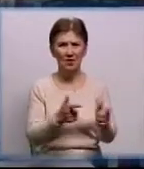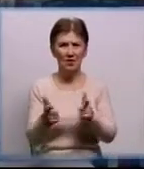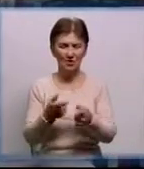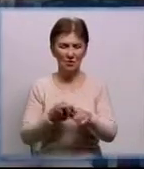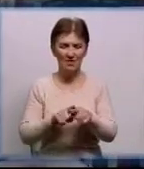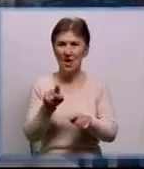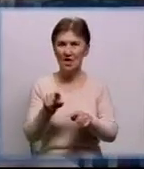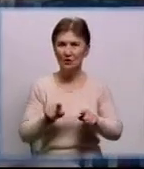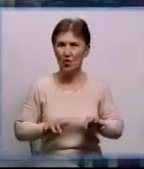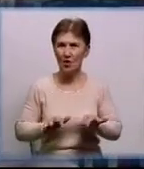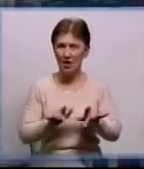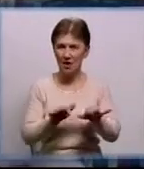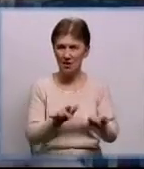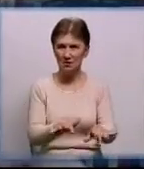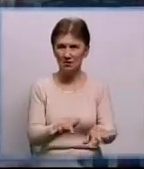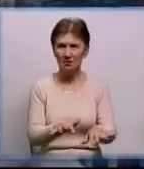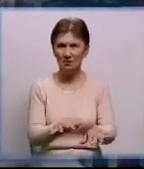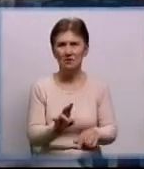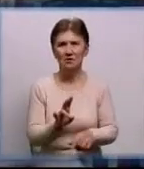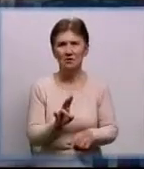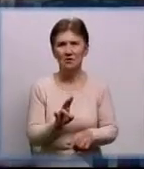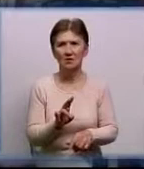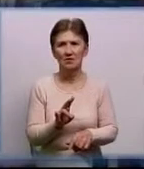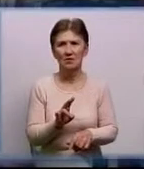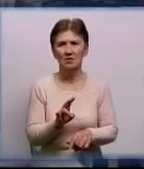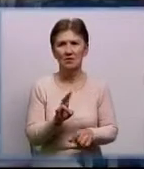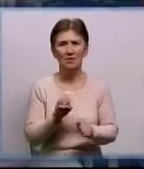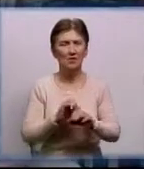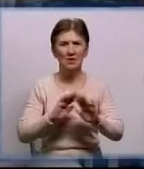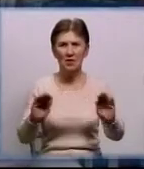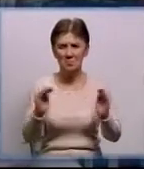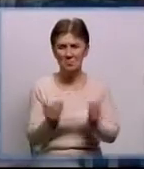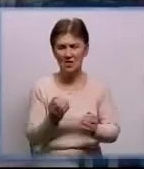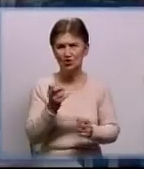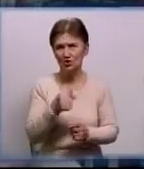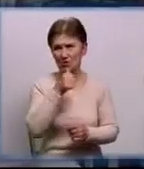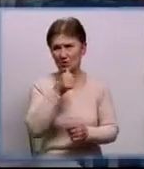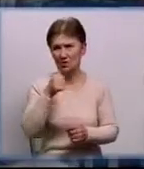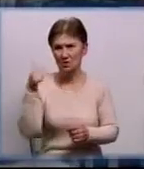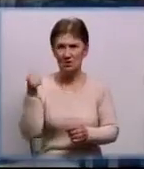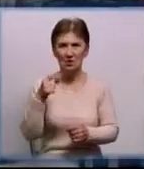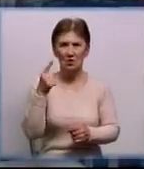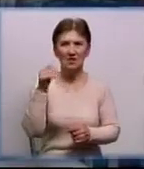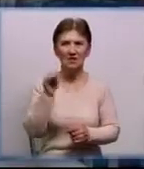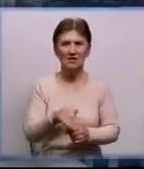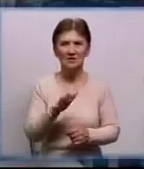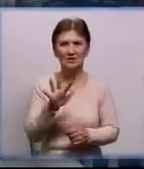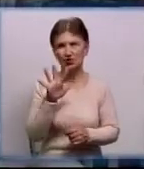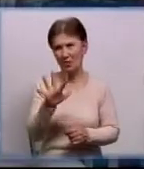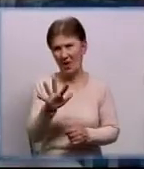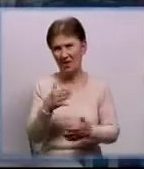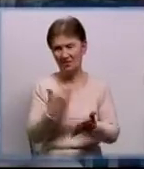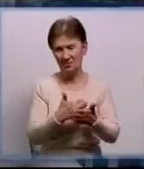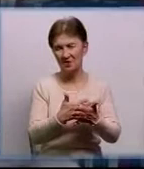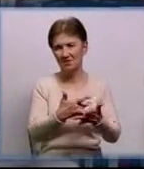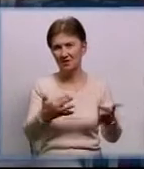акції. Плануємо не менше, ніж минулого року, тобто тисяч 5 – це 100% ми